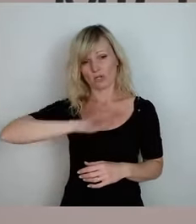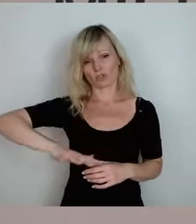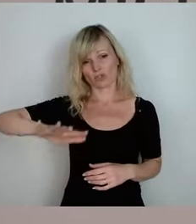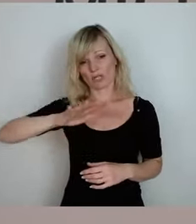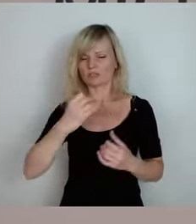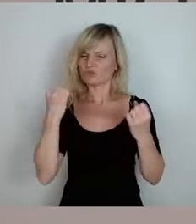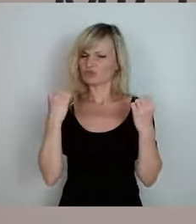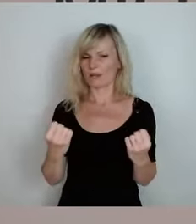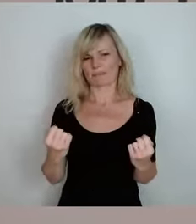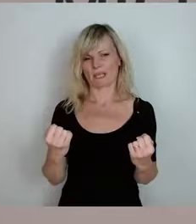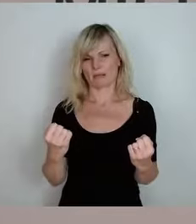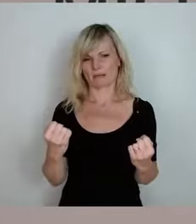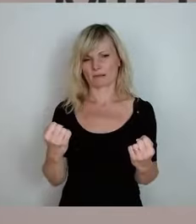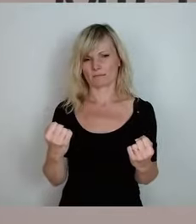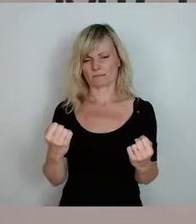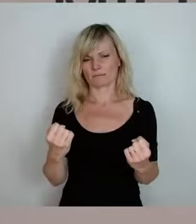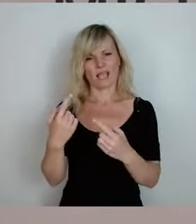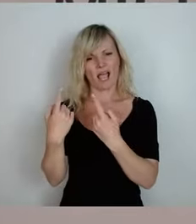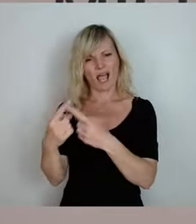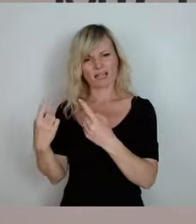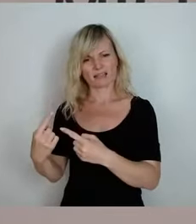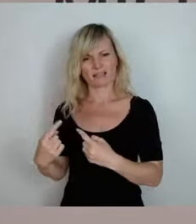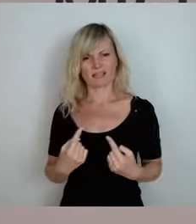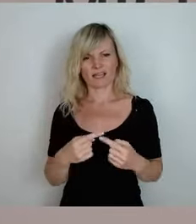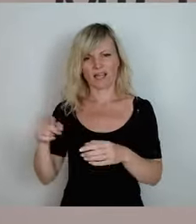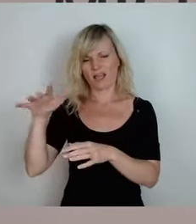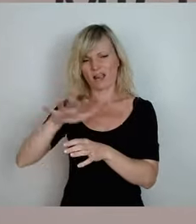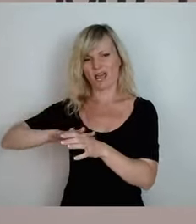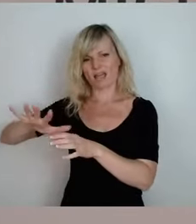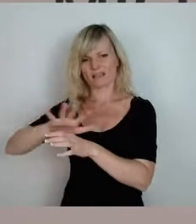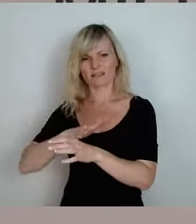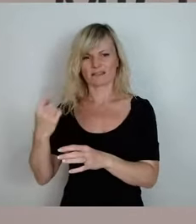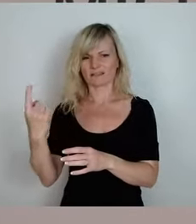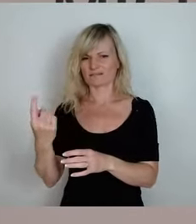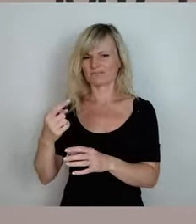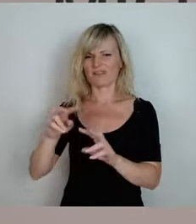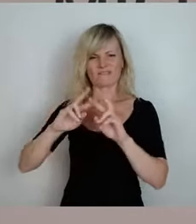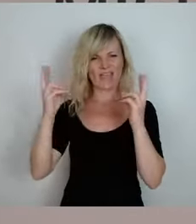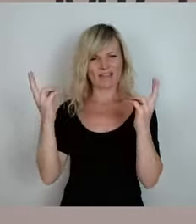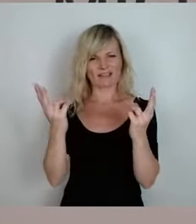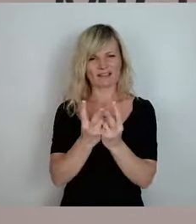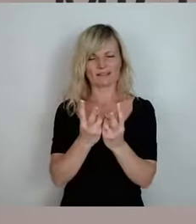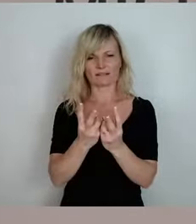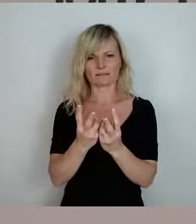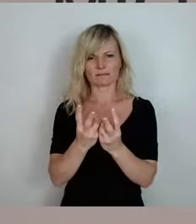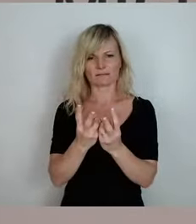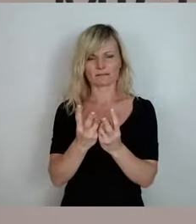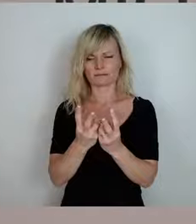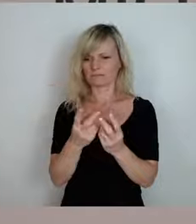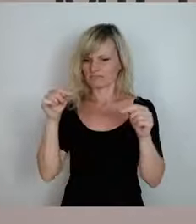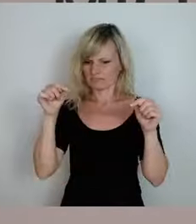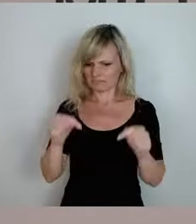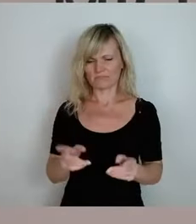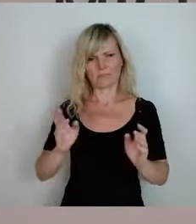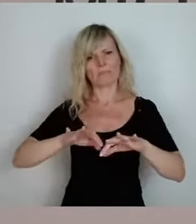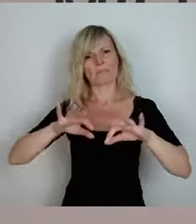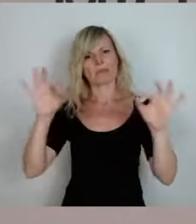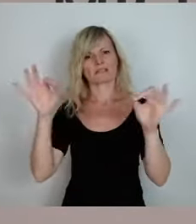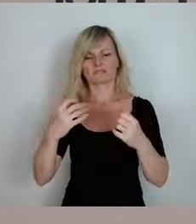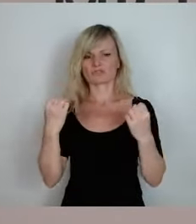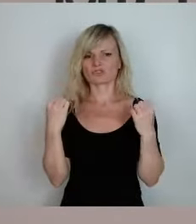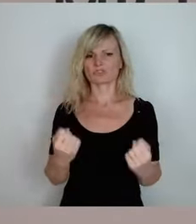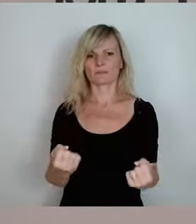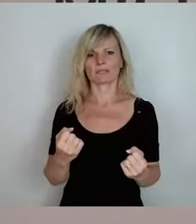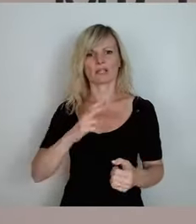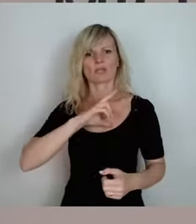als jedes Land, andere Land auf der Welt. Sagen Sie mir ein Land, in dem das Sozialsystem besser ist als in der Bundesrepublik Deutschland.